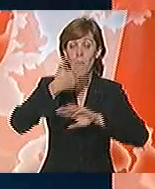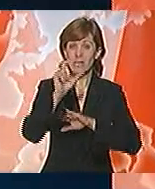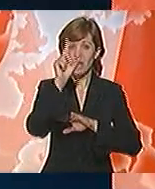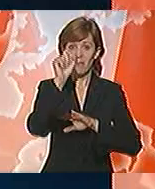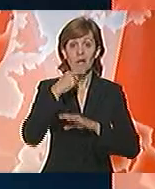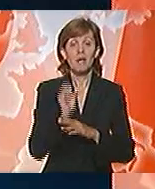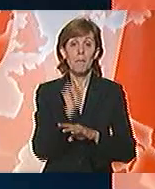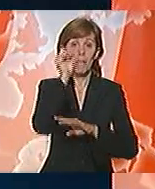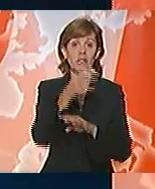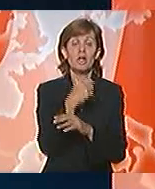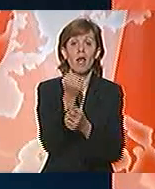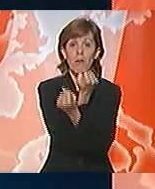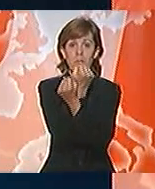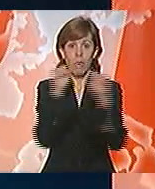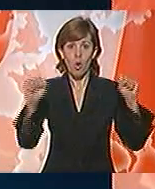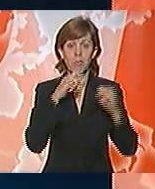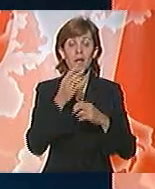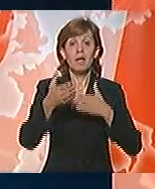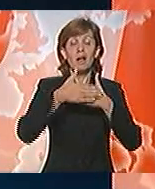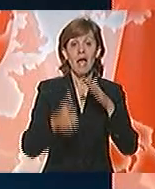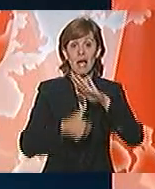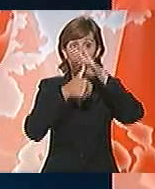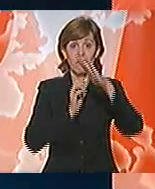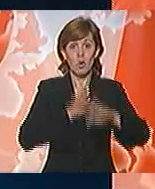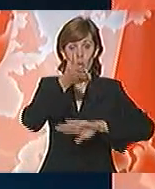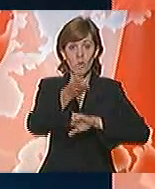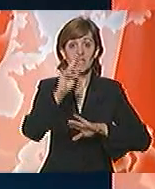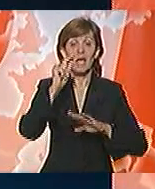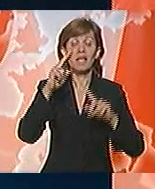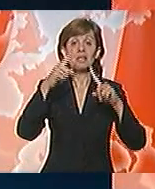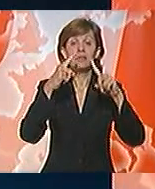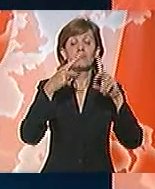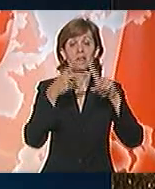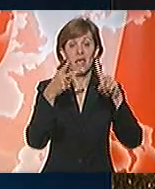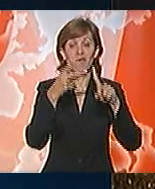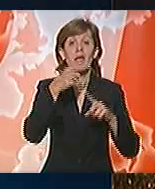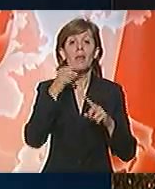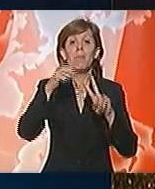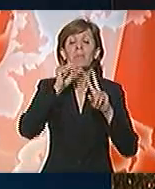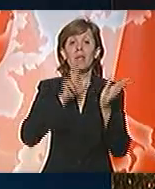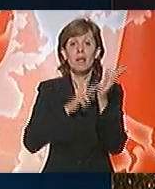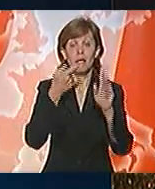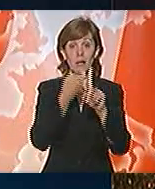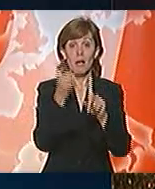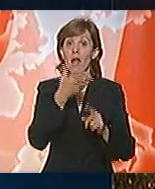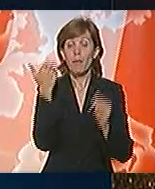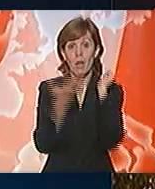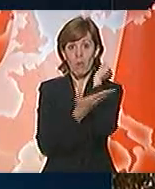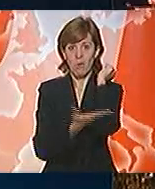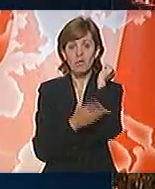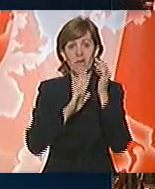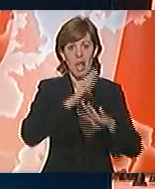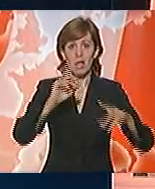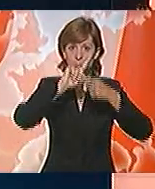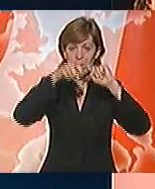ponoći bačena je eksplozivna naprava na glavni ulaz RTV Pinka. Povređenih nije bilo, ali je pričinjena materijalna